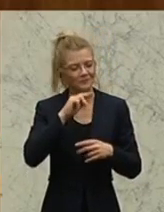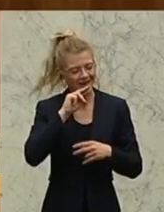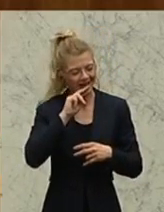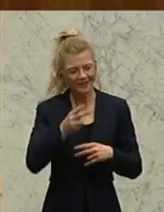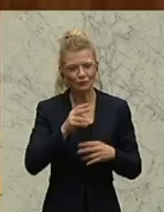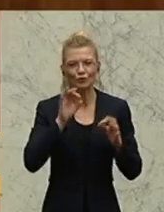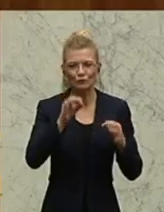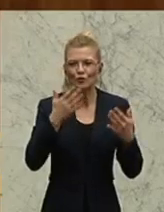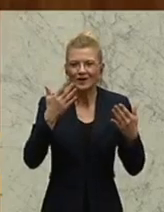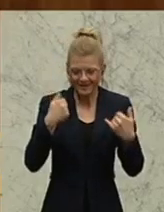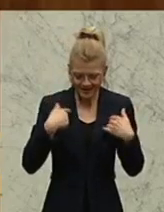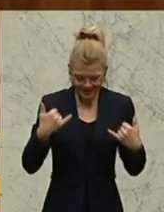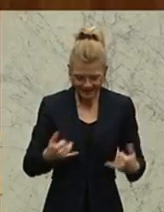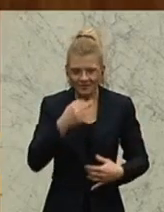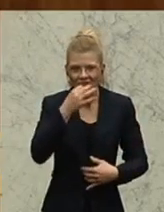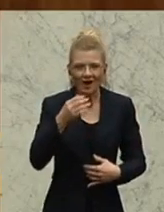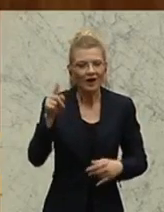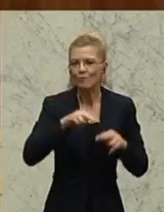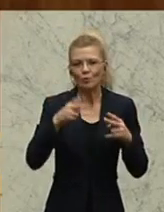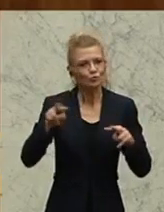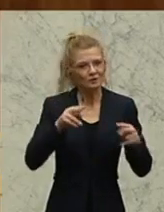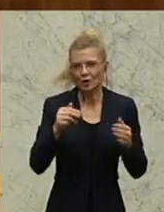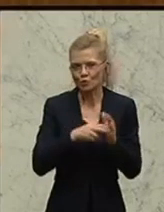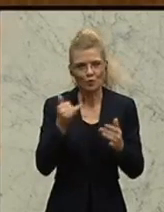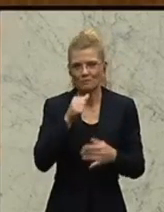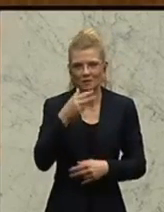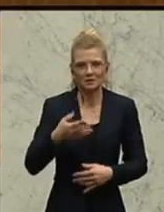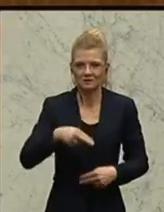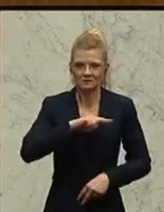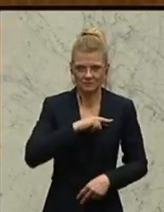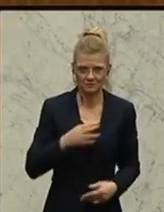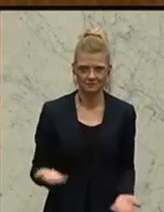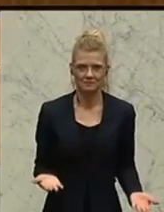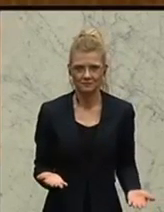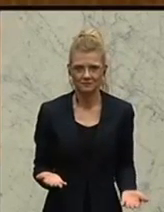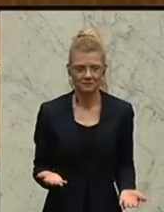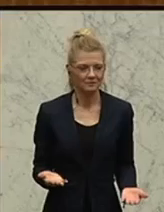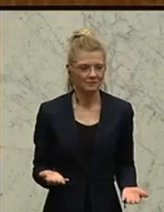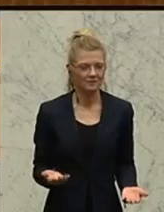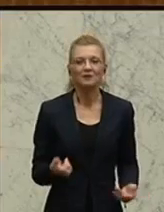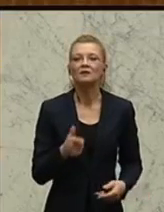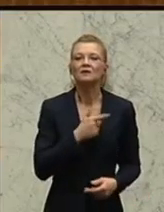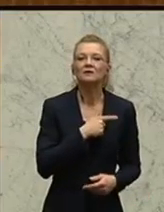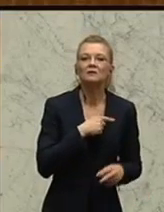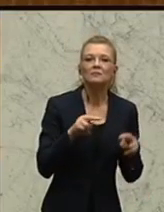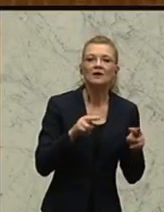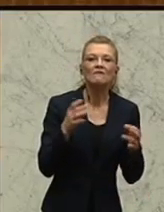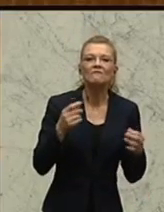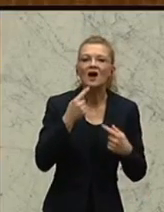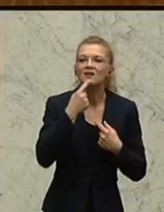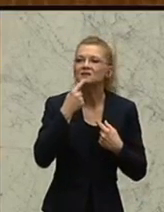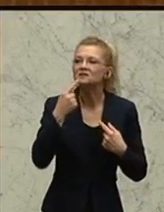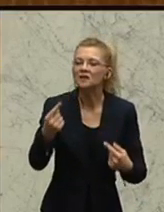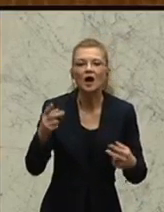Meine liebe Bundesregierung, was sagen Sie den Österreichern, die seit Jahren auf genau so eine Sozialwohnung